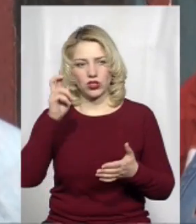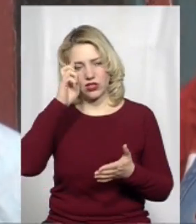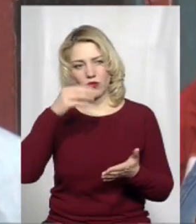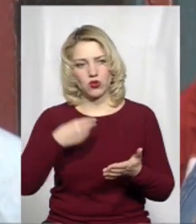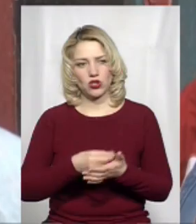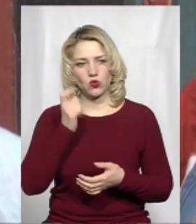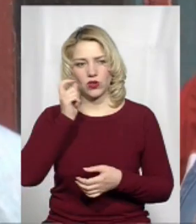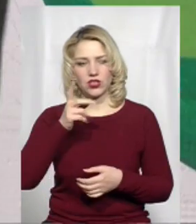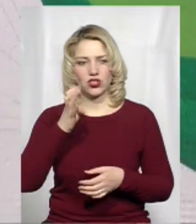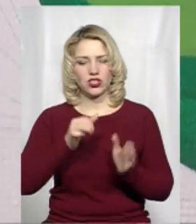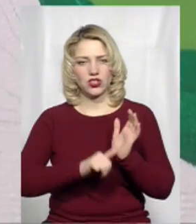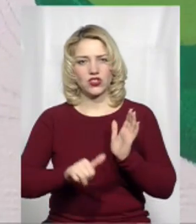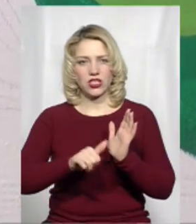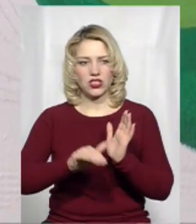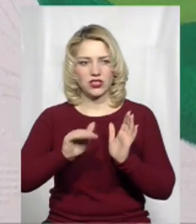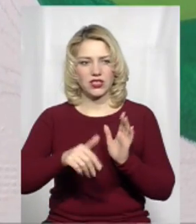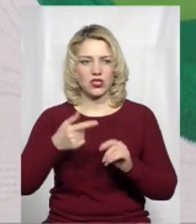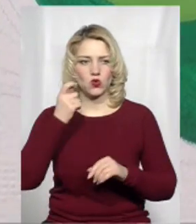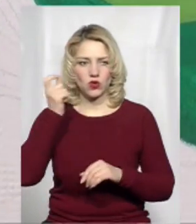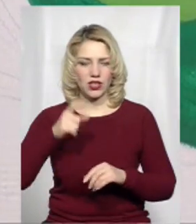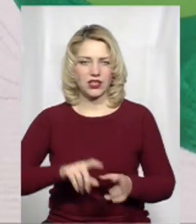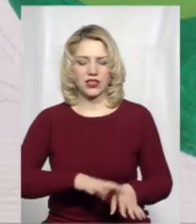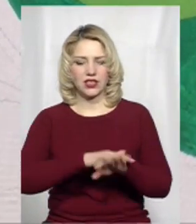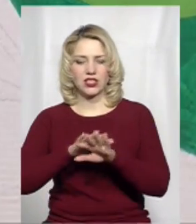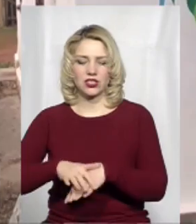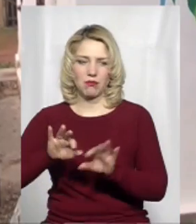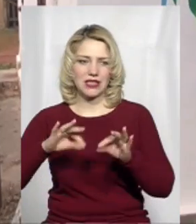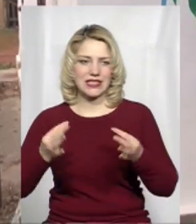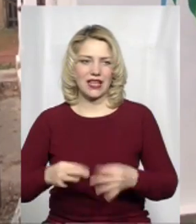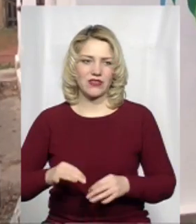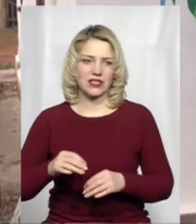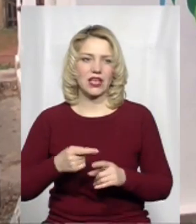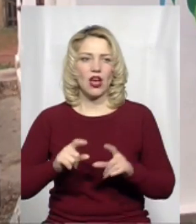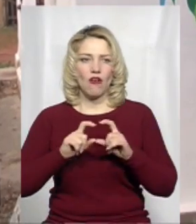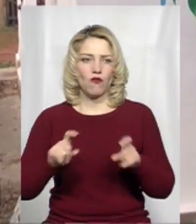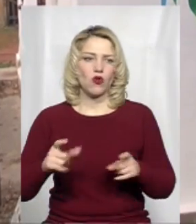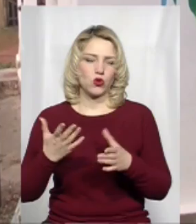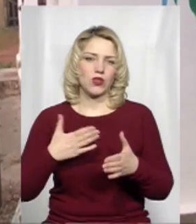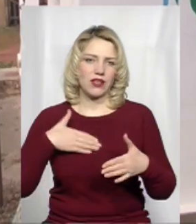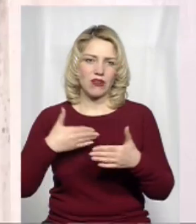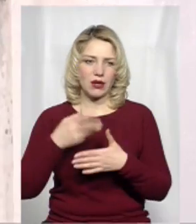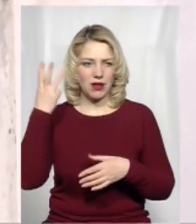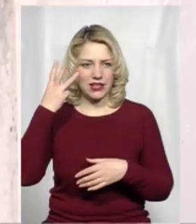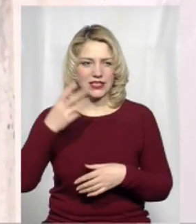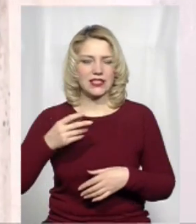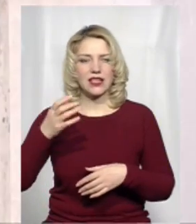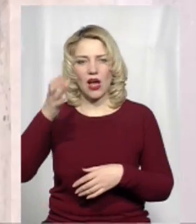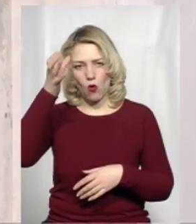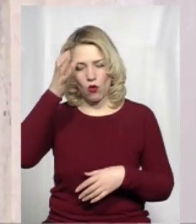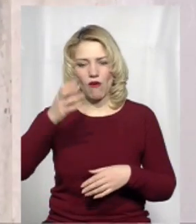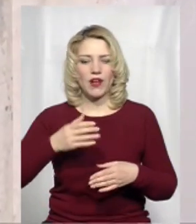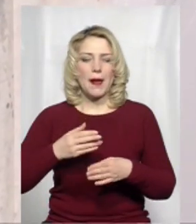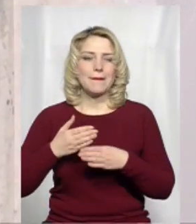466 тисяч гривень надійшли через мистецький фонд, куди ініціатива «ЮАМЕЙС» разом із Хмельницьким обласним науково-методичним центром